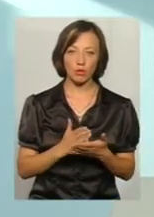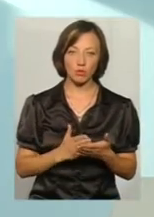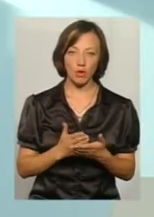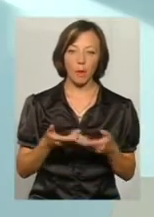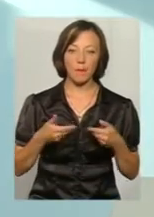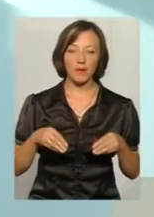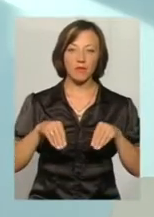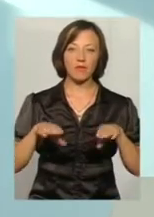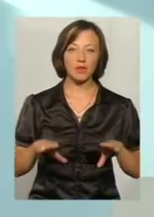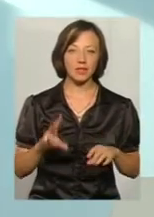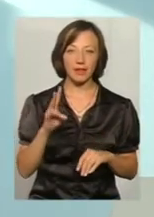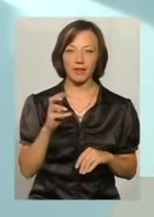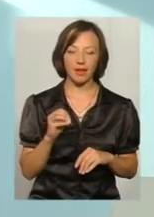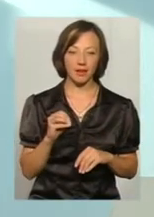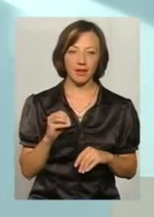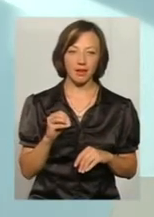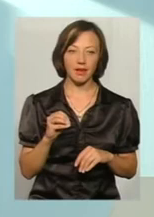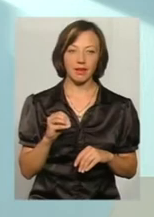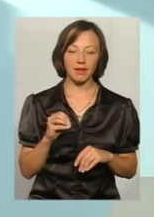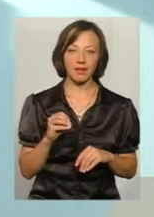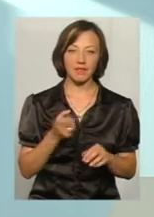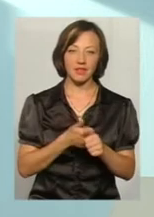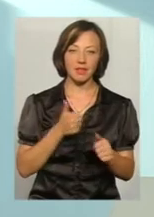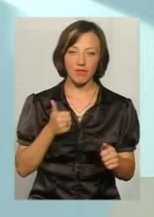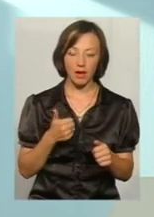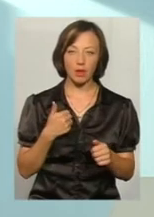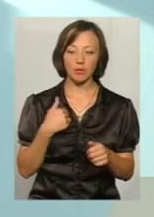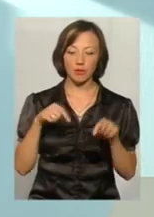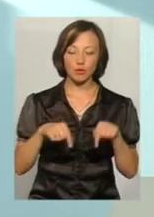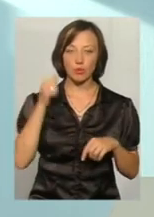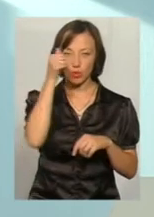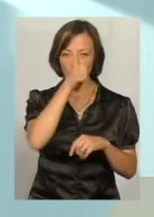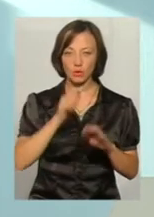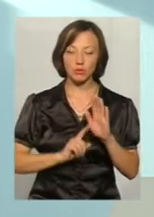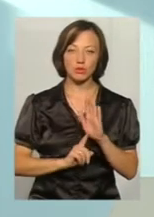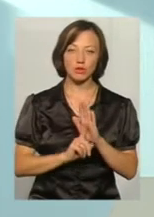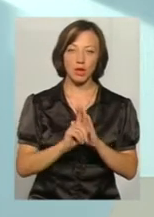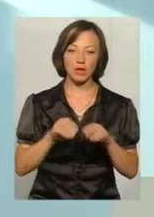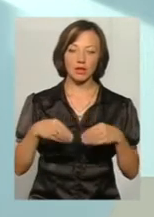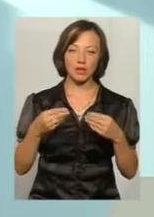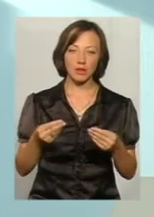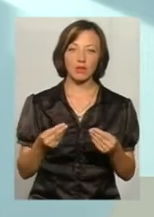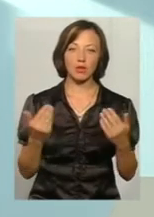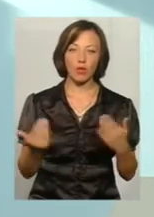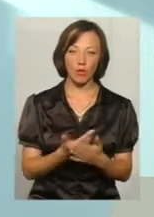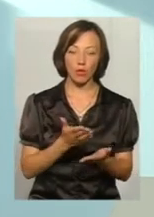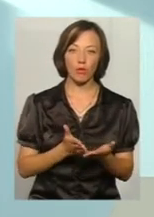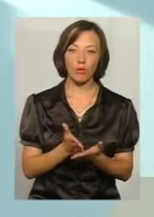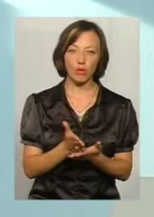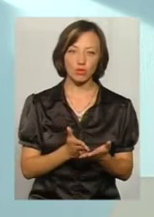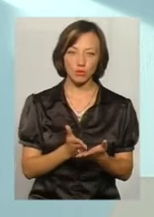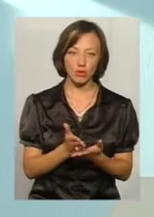вирішили не піти далі. Ми вже в цьому році почали надання ще нової послуги.